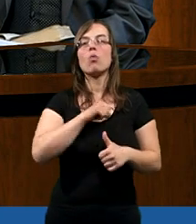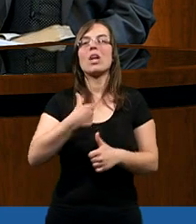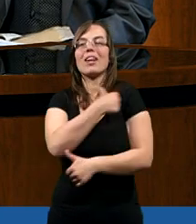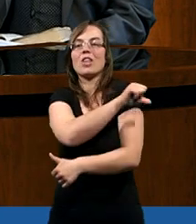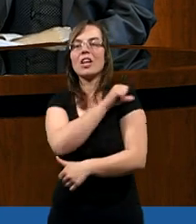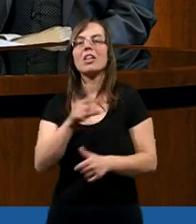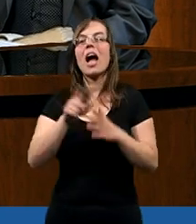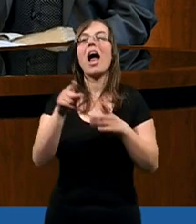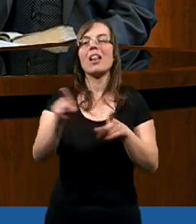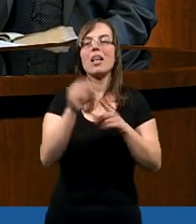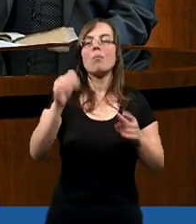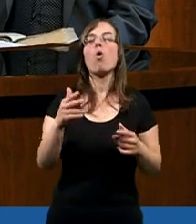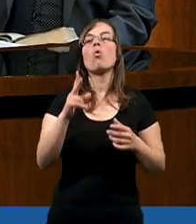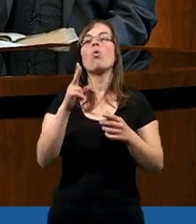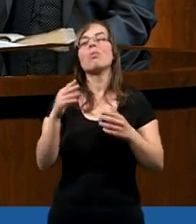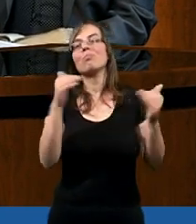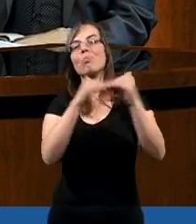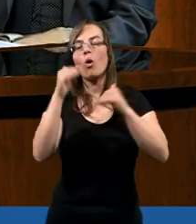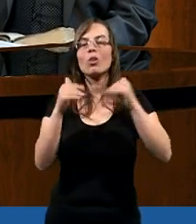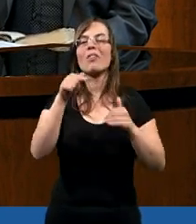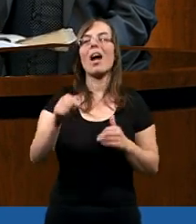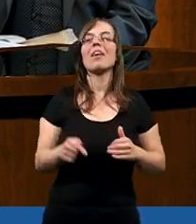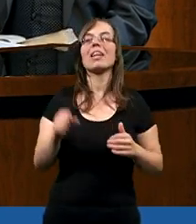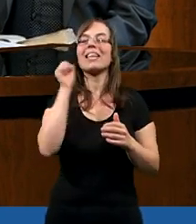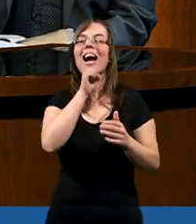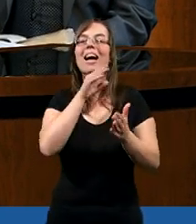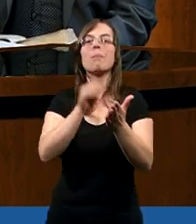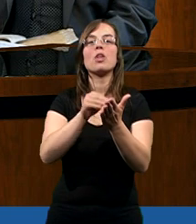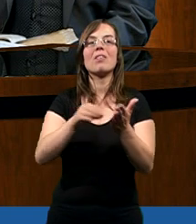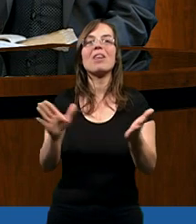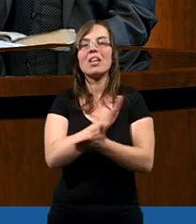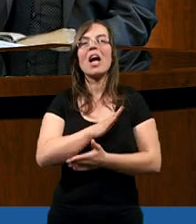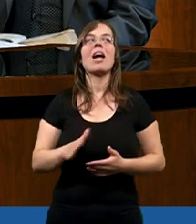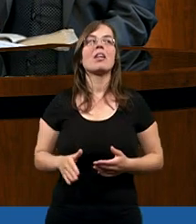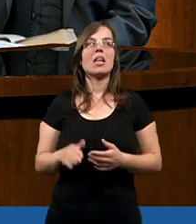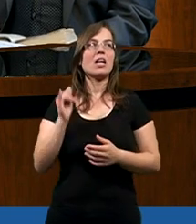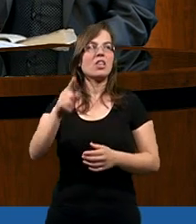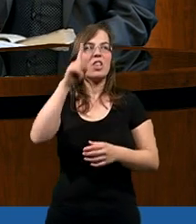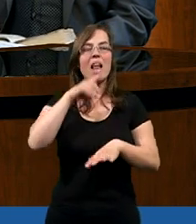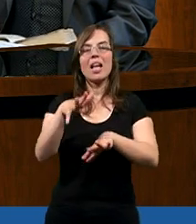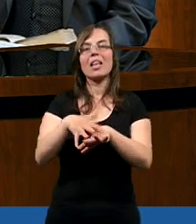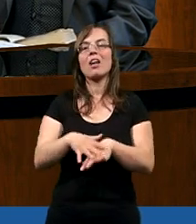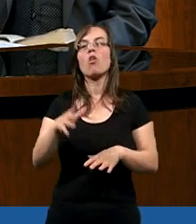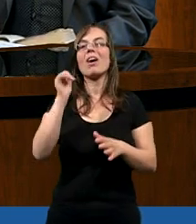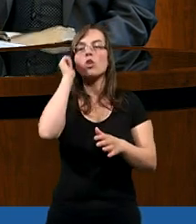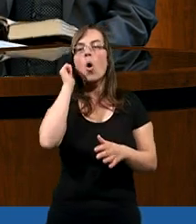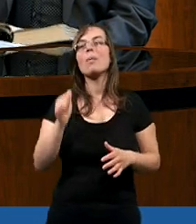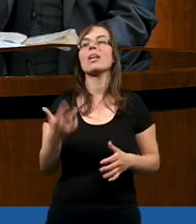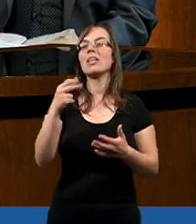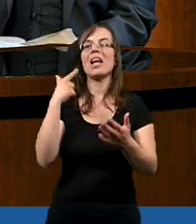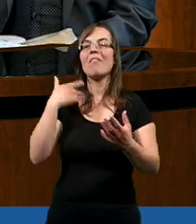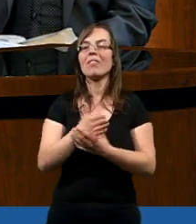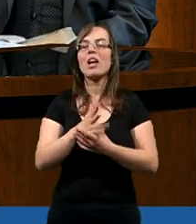chrześcijanami, ale co, mogą kultywować stare przyzwyczajenia pogańskie. Dalej źle traktować przykładowo kobiety,